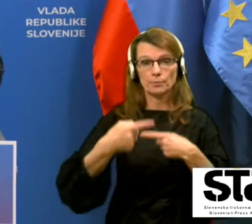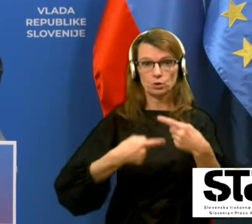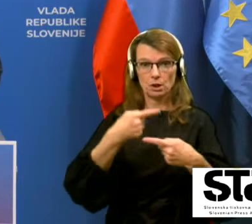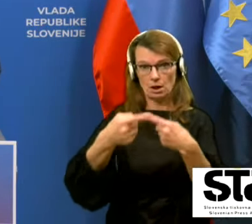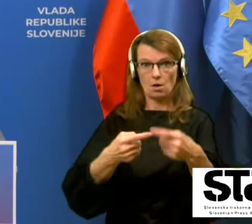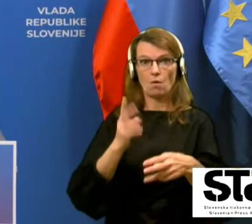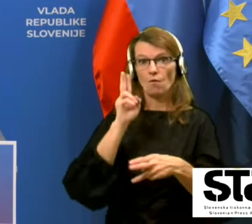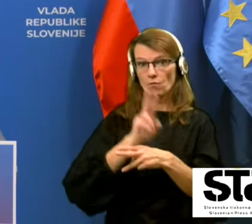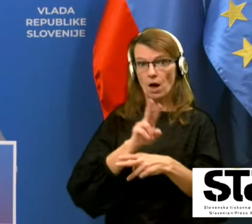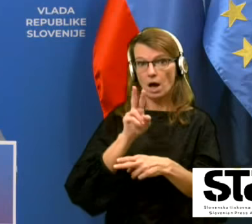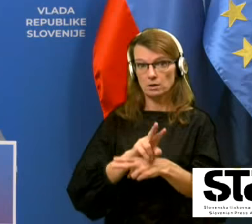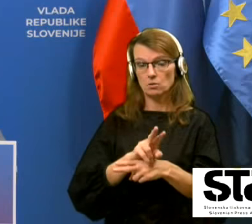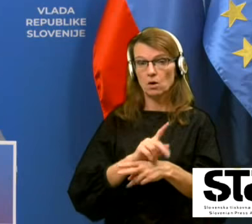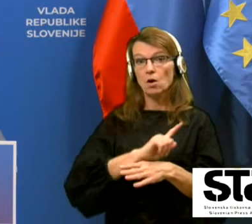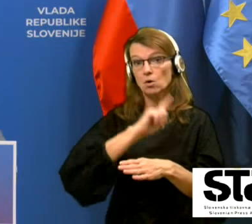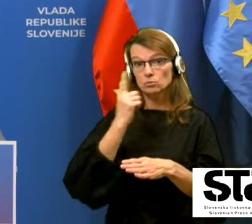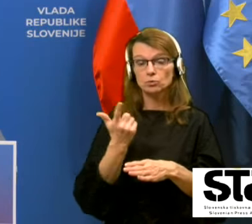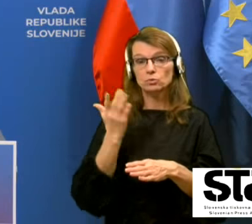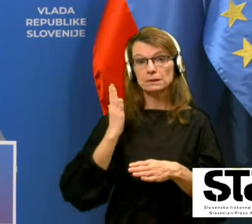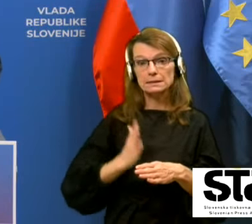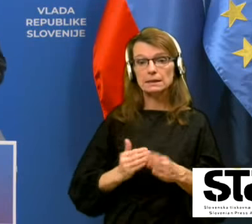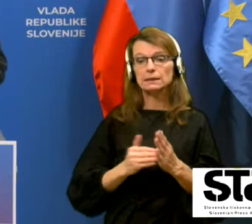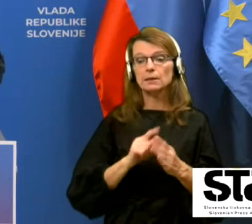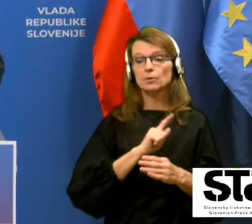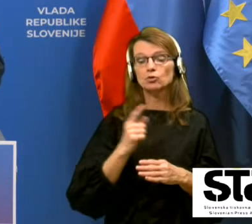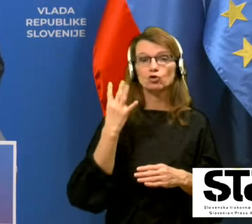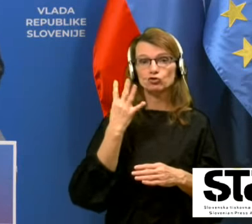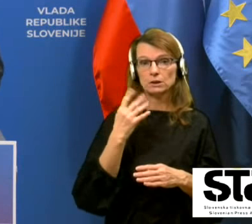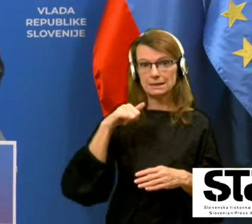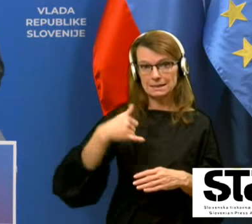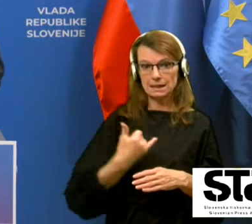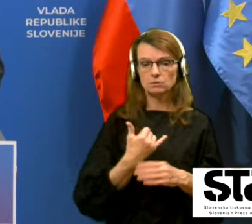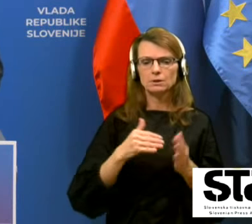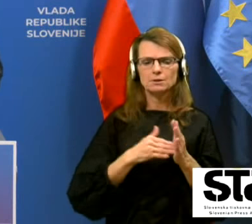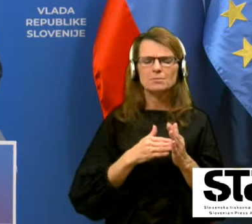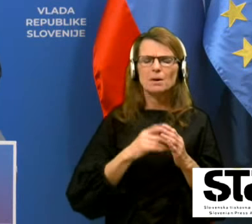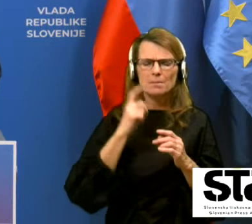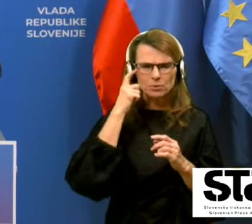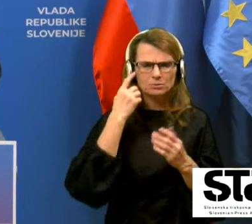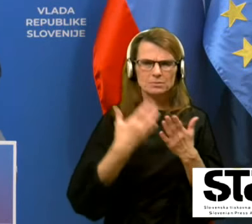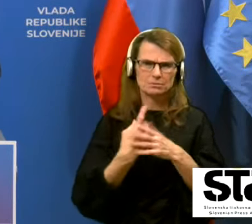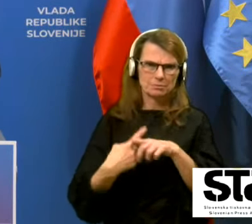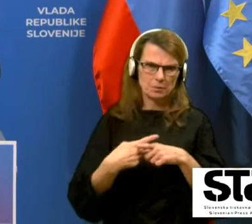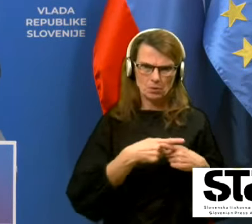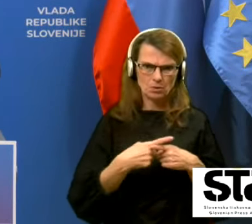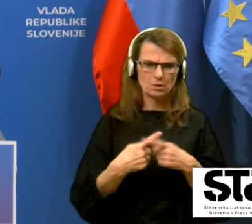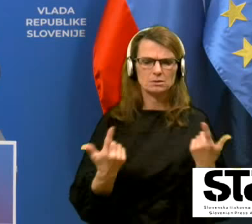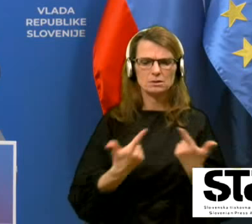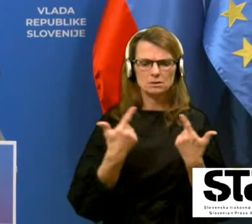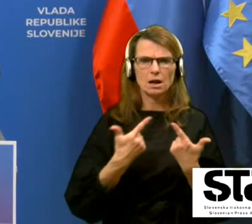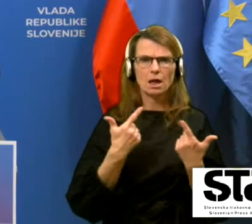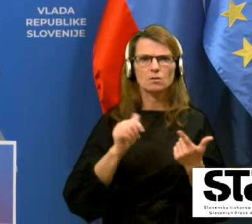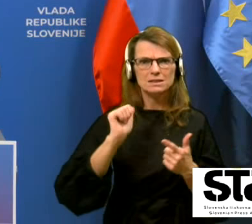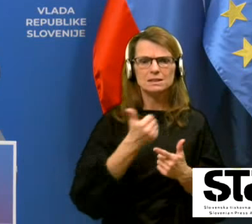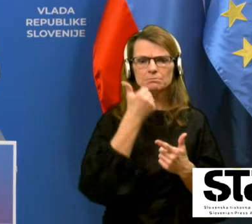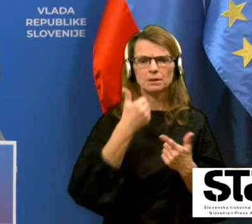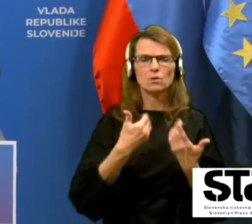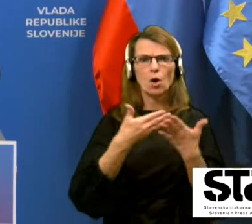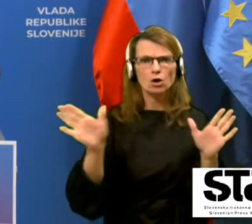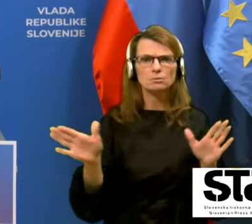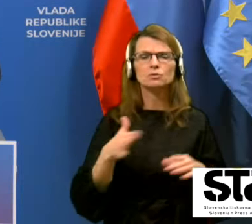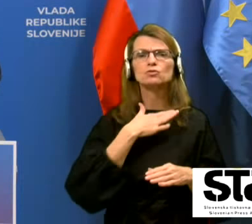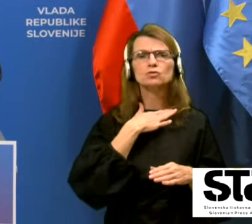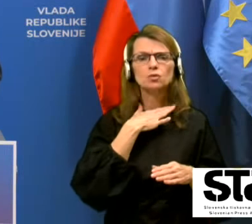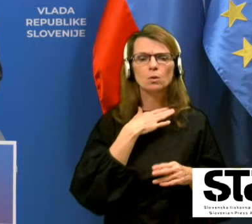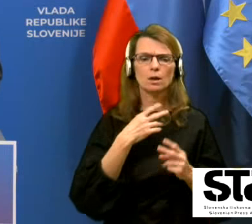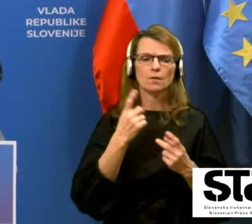do četrtega poskrbeti predvsem za pogoje, da se odpre ponovno šole, da